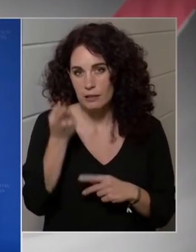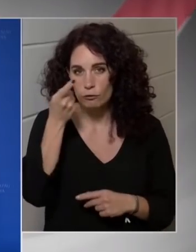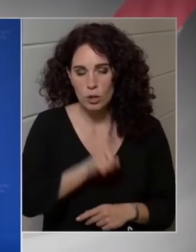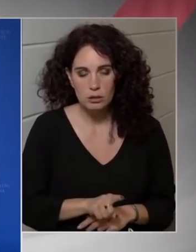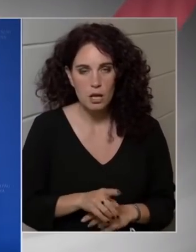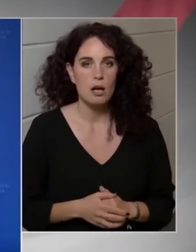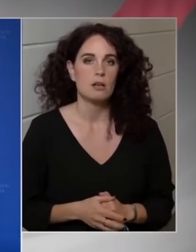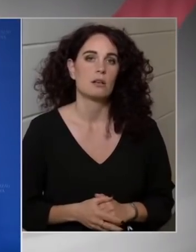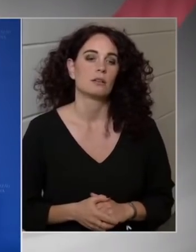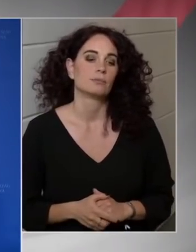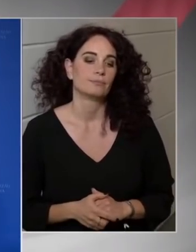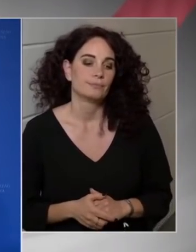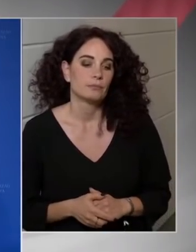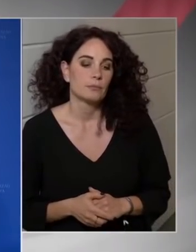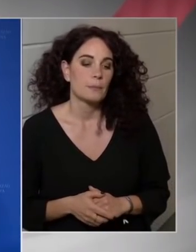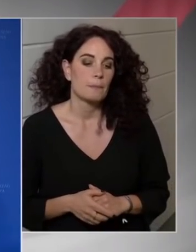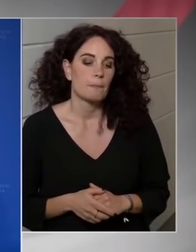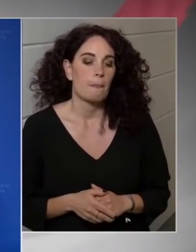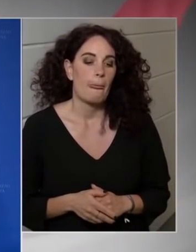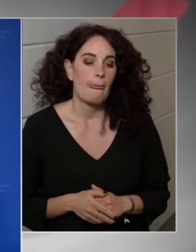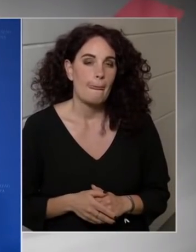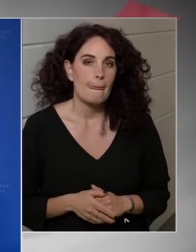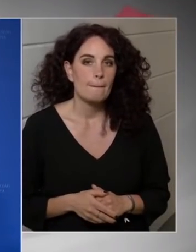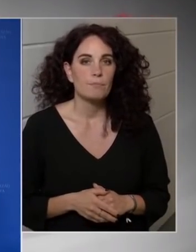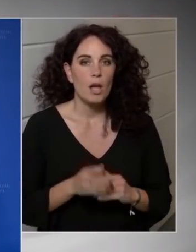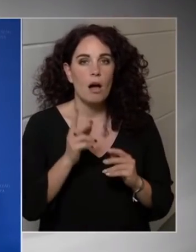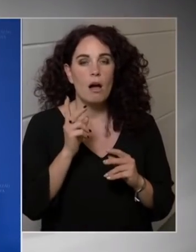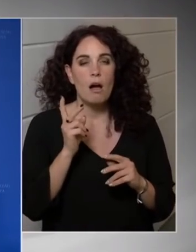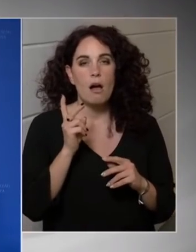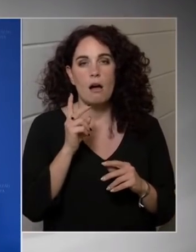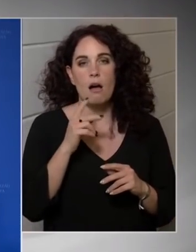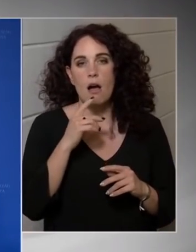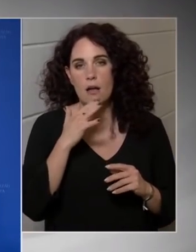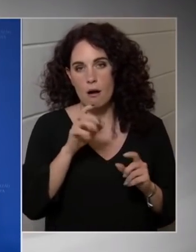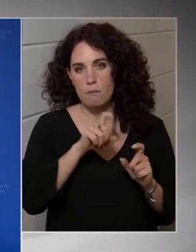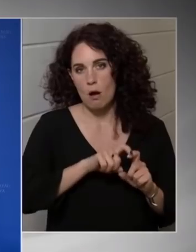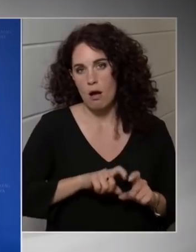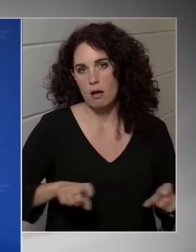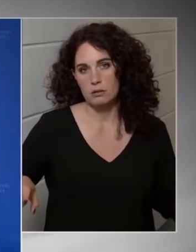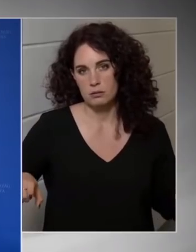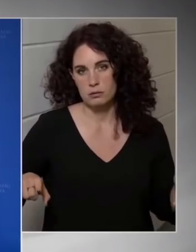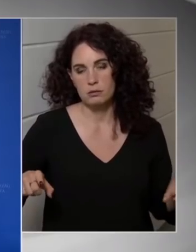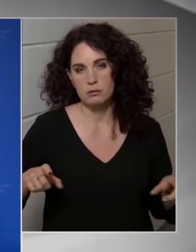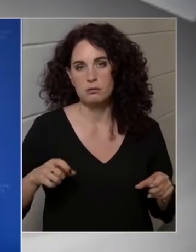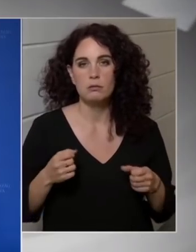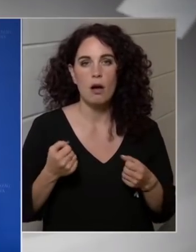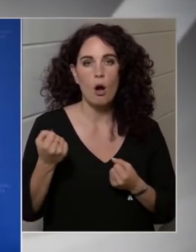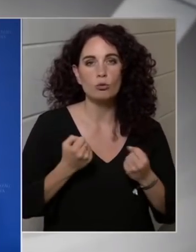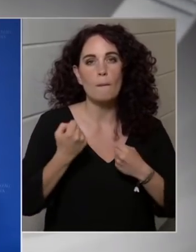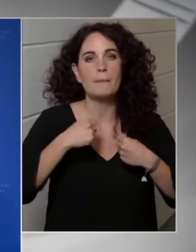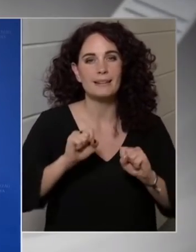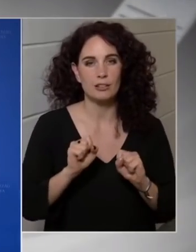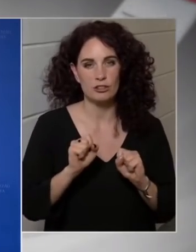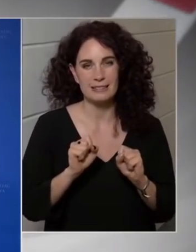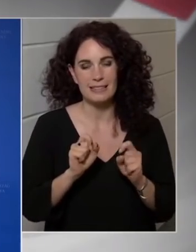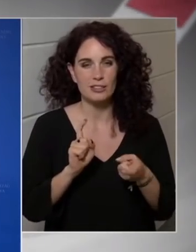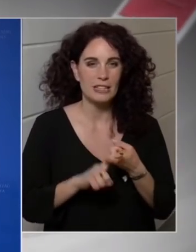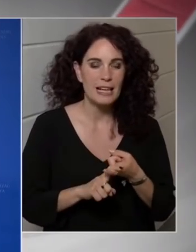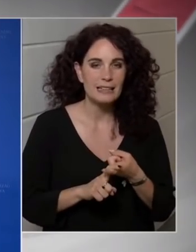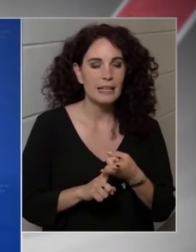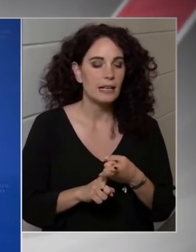Ami pedig a rakpart autómentesítését illeti, én ezt teljesen